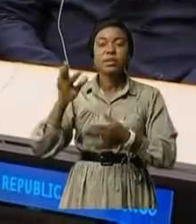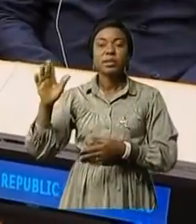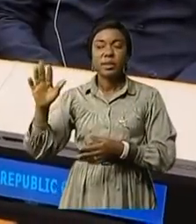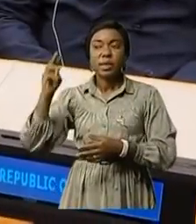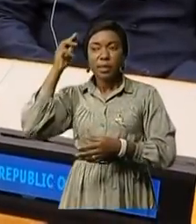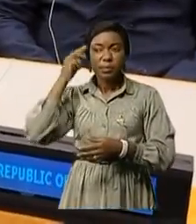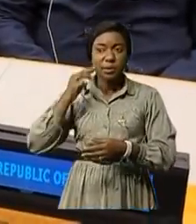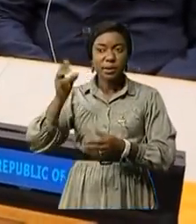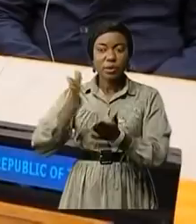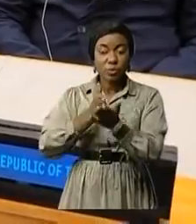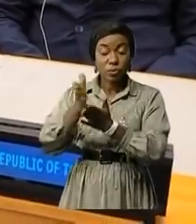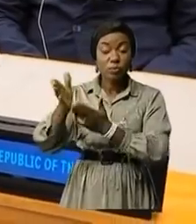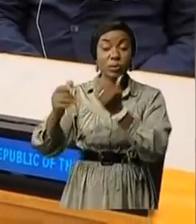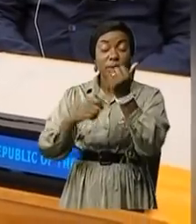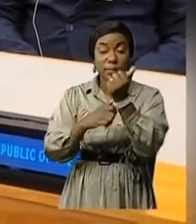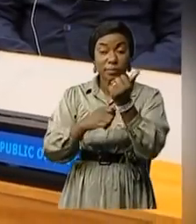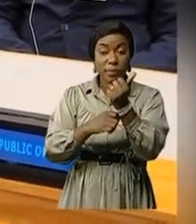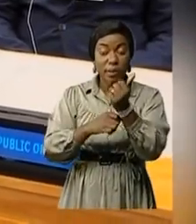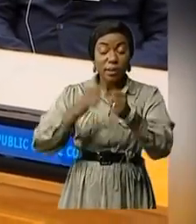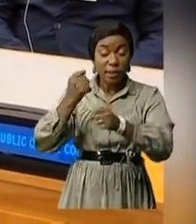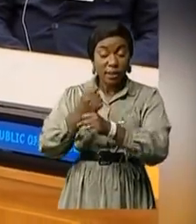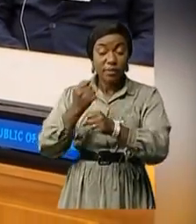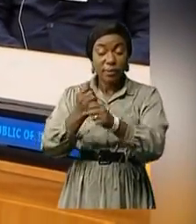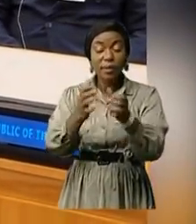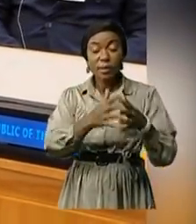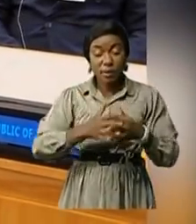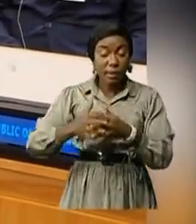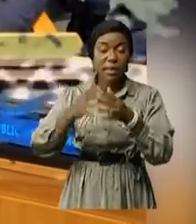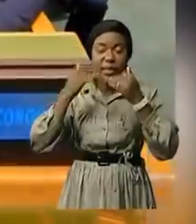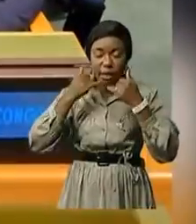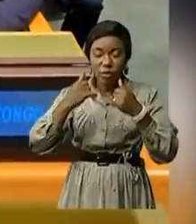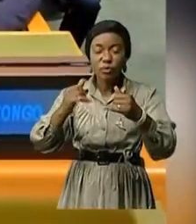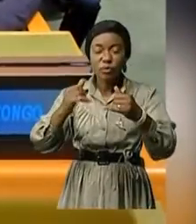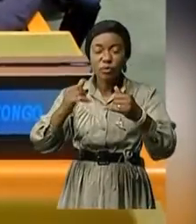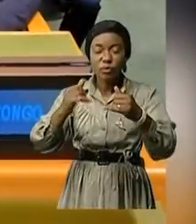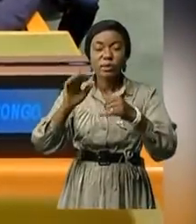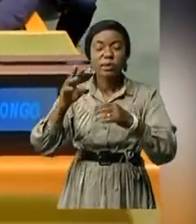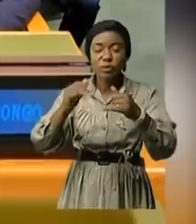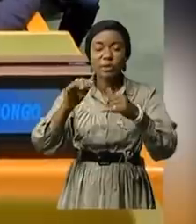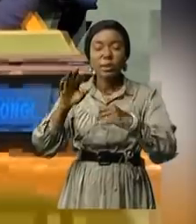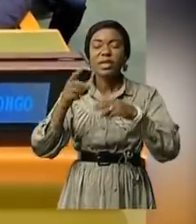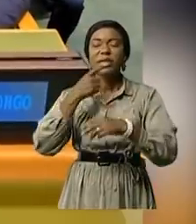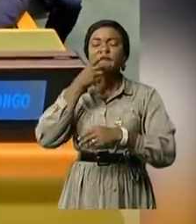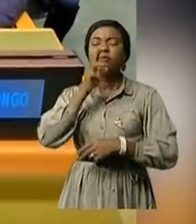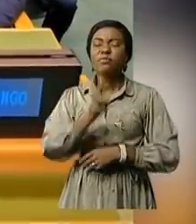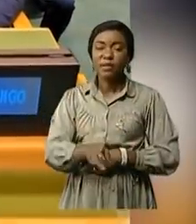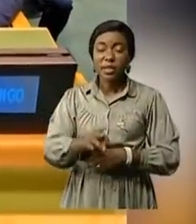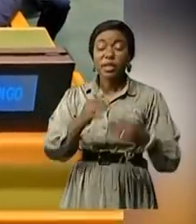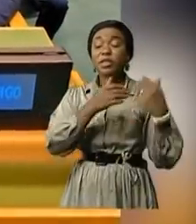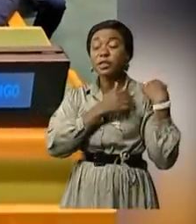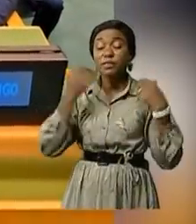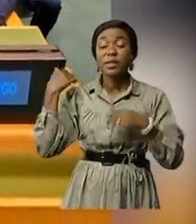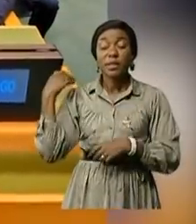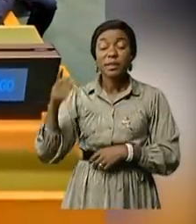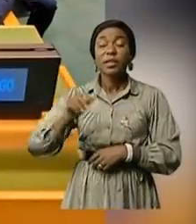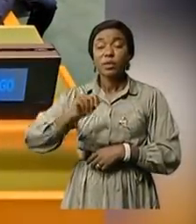séjour de travail à New York aux Etats-Unis d'Amérique a annoncé cette nouvelle tout en réaffirmant l'engagement du chef de l'État